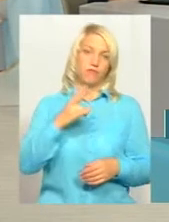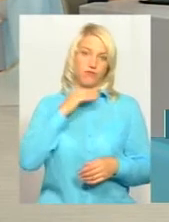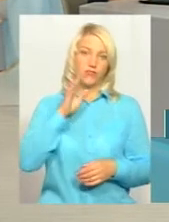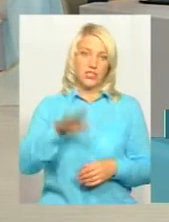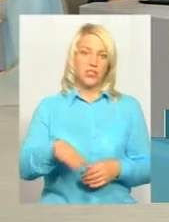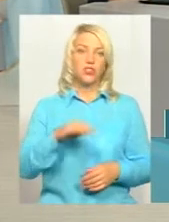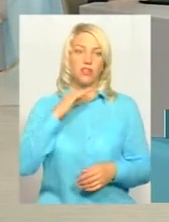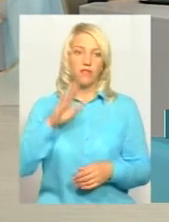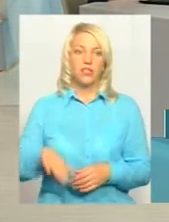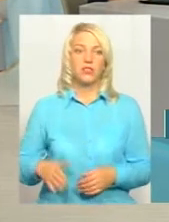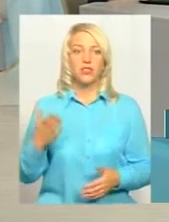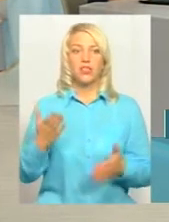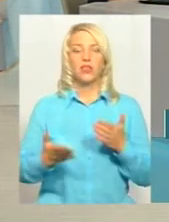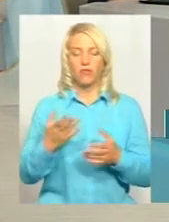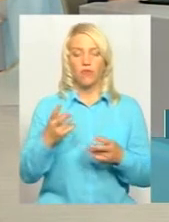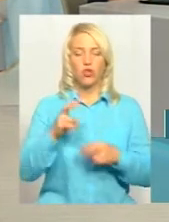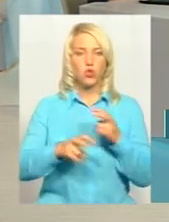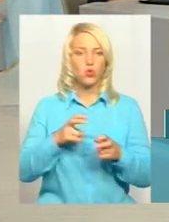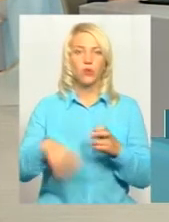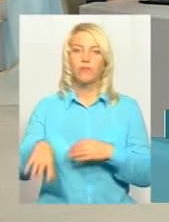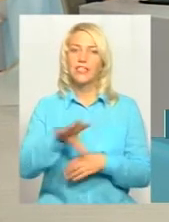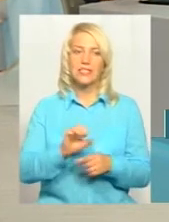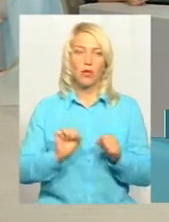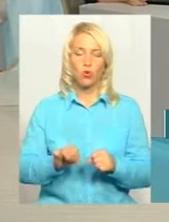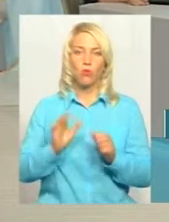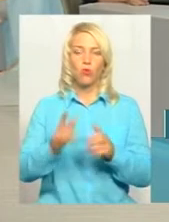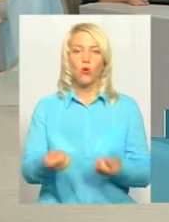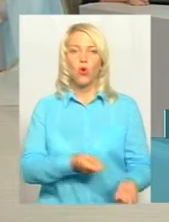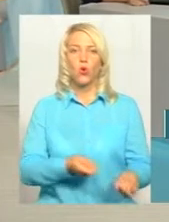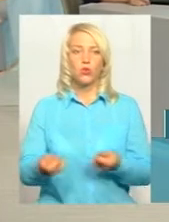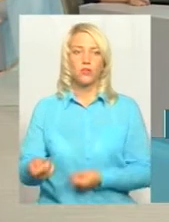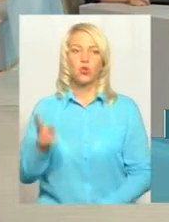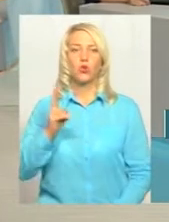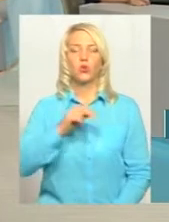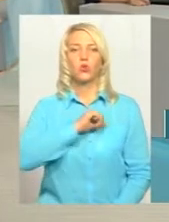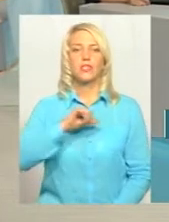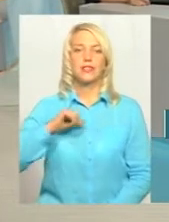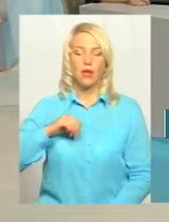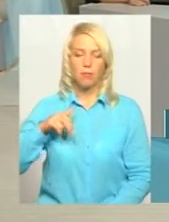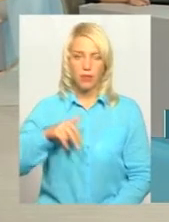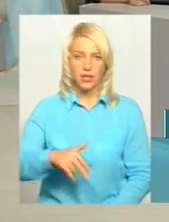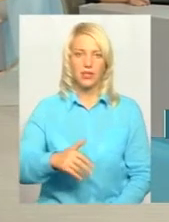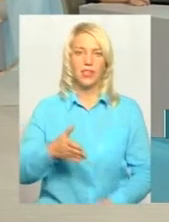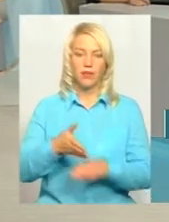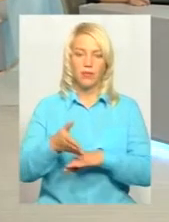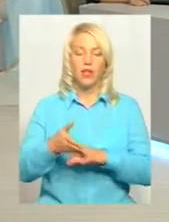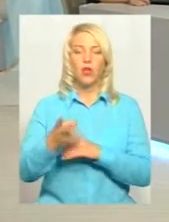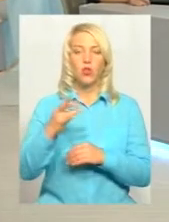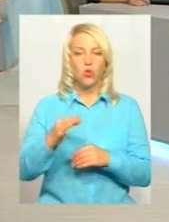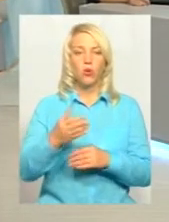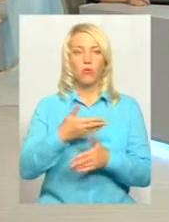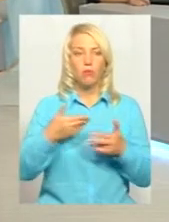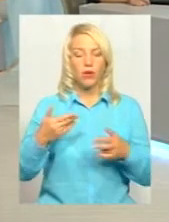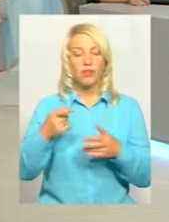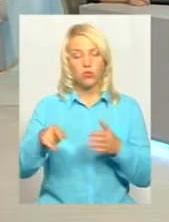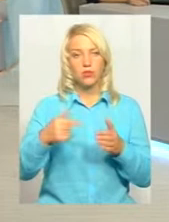Вистачить. Вишукуємо всі можливості, вистачить. Будемо розвозити, хто і сам, можливо, піде, але в основному завдання ставиться, що ми маємо